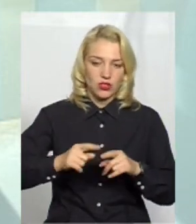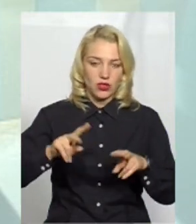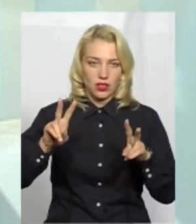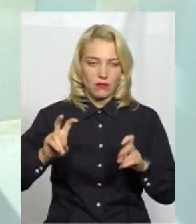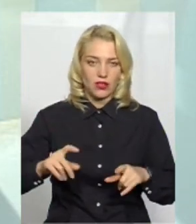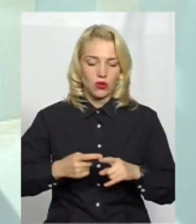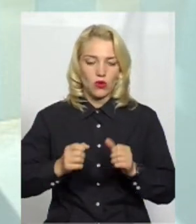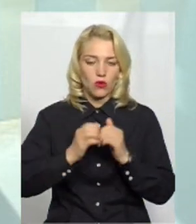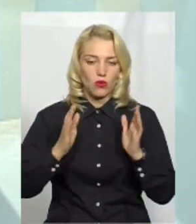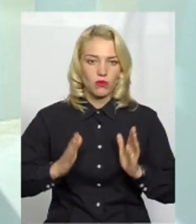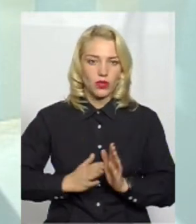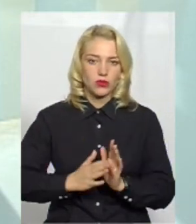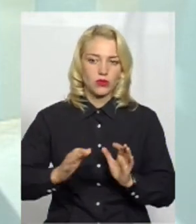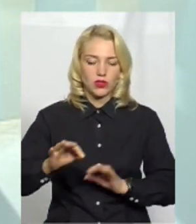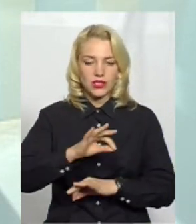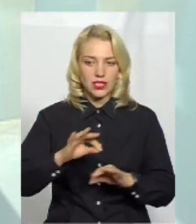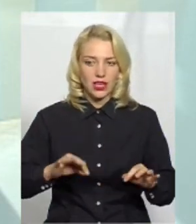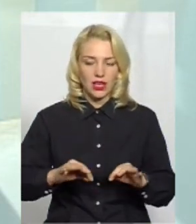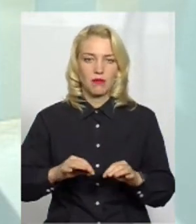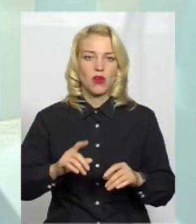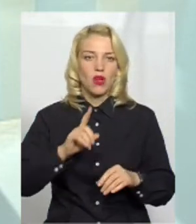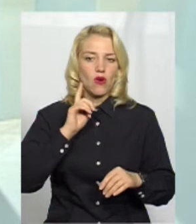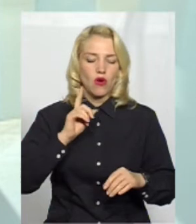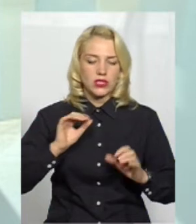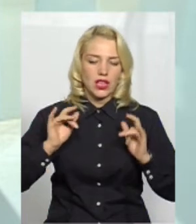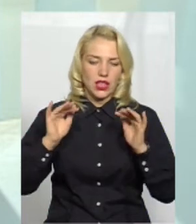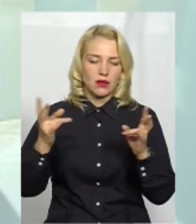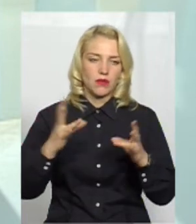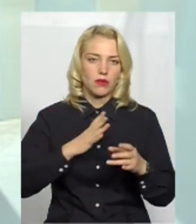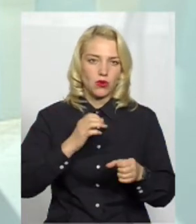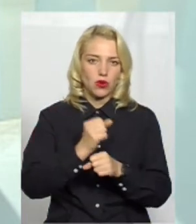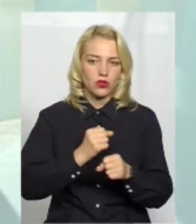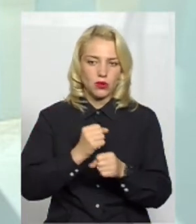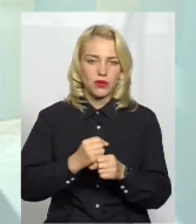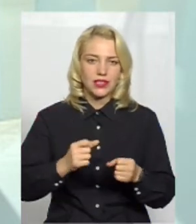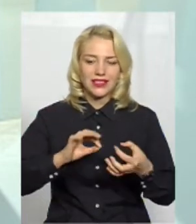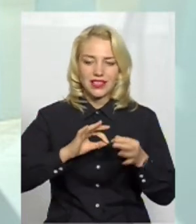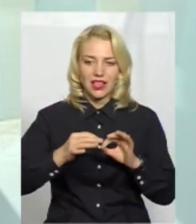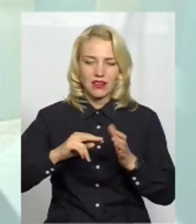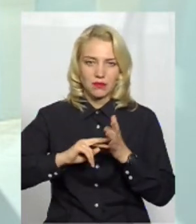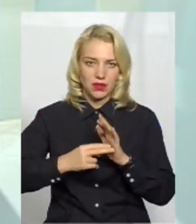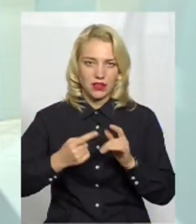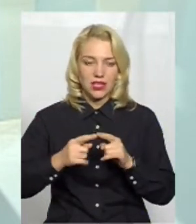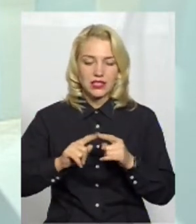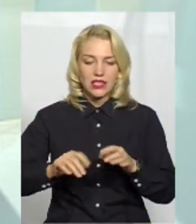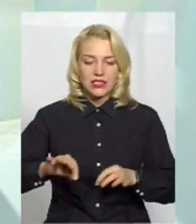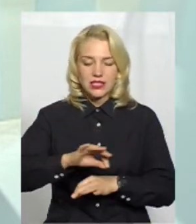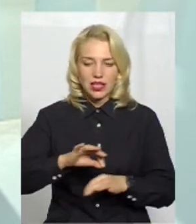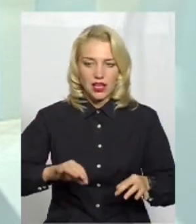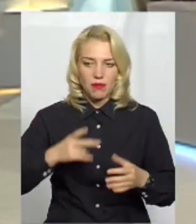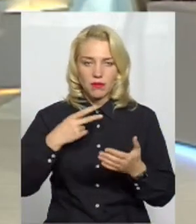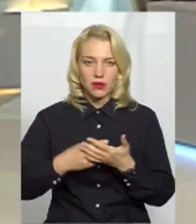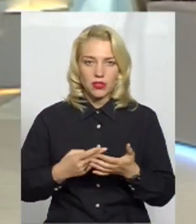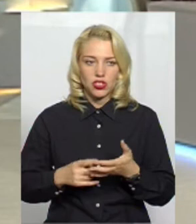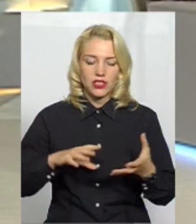До комплексної схеми озеленення мали б ще бути детальні плани розроблені, озеленення. Тобто схема передбачає загальний